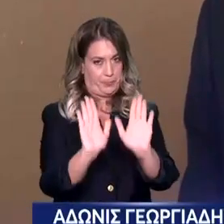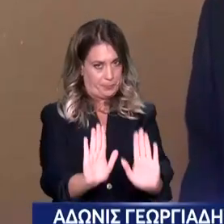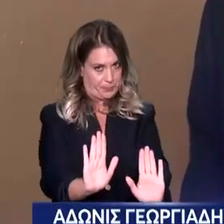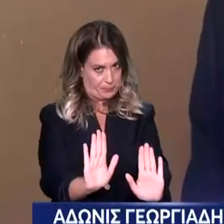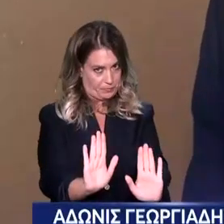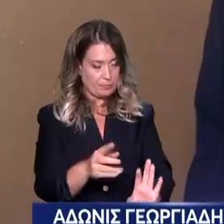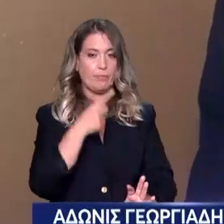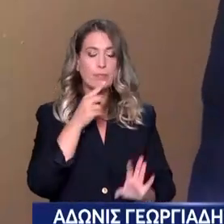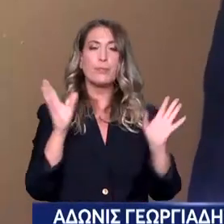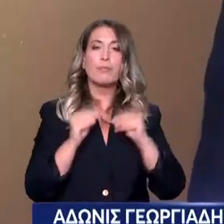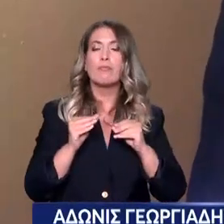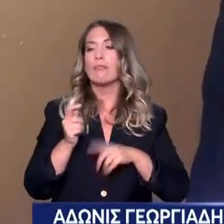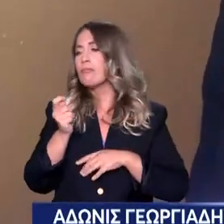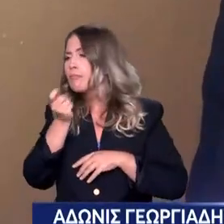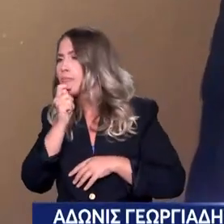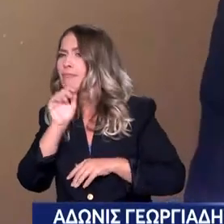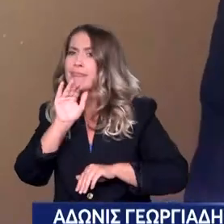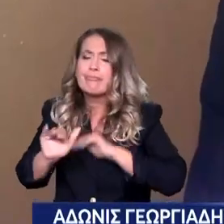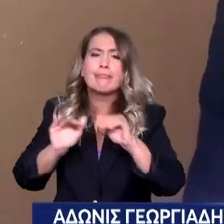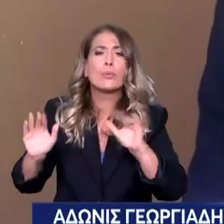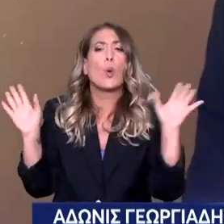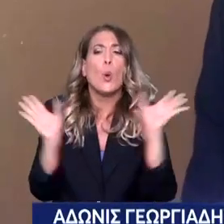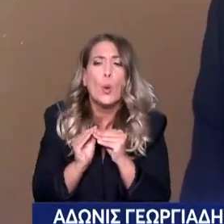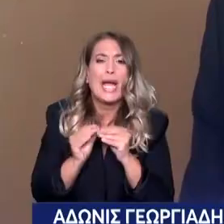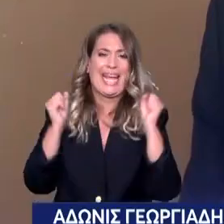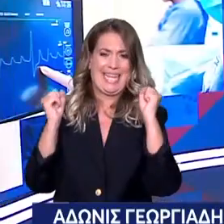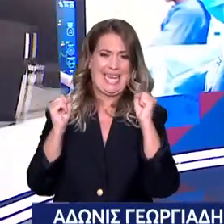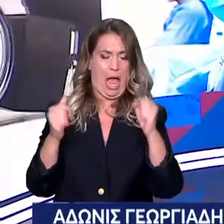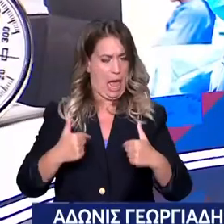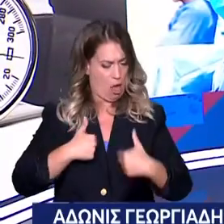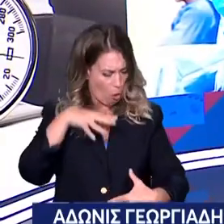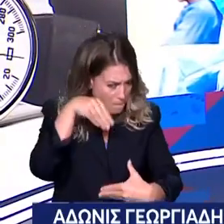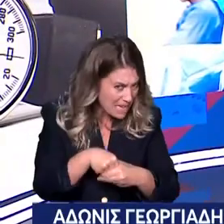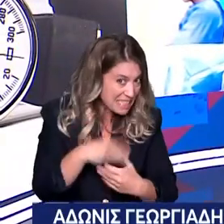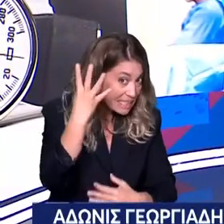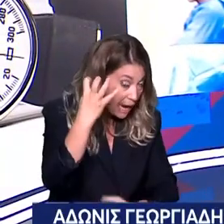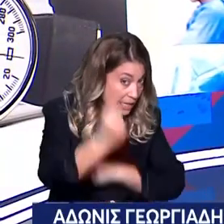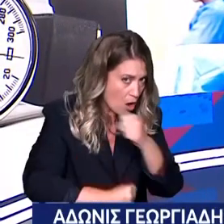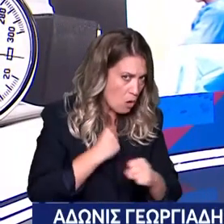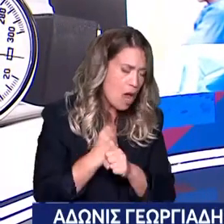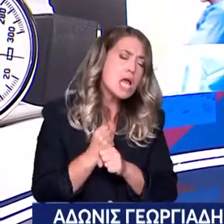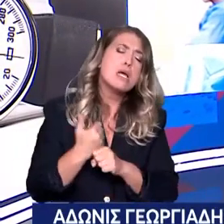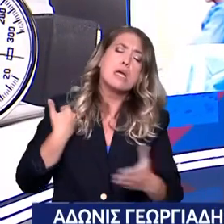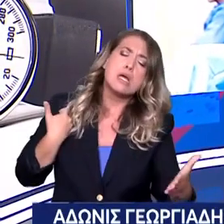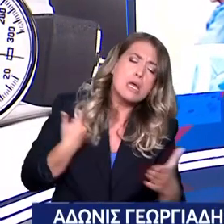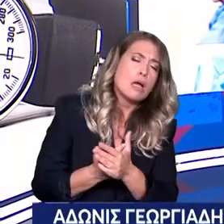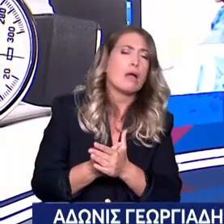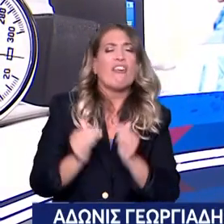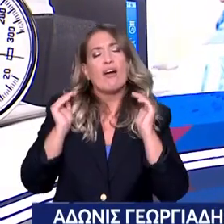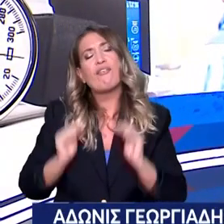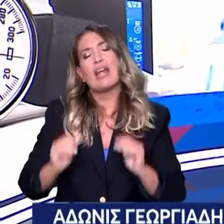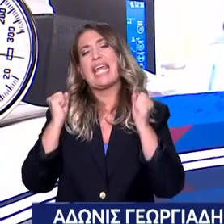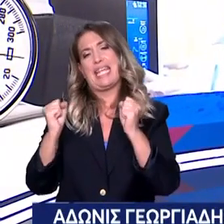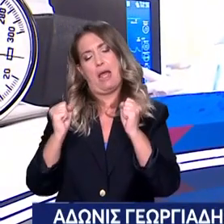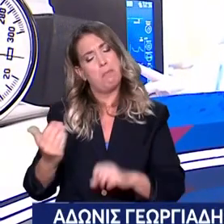ρεπορτάζ για τα προβλήματα στην υγεία, επειδή ξέρετε κλείνω 40 χρόνια στη δημοσιογραφία, είναι συνεχή. Θα σας θυμίσω δε ότι και την